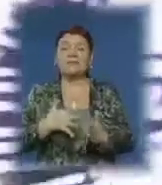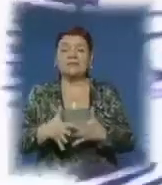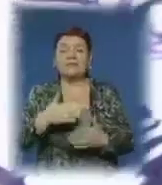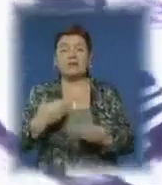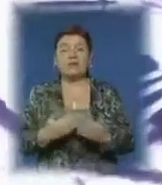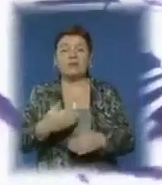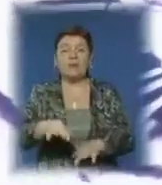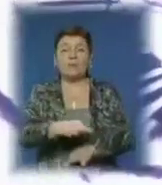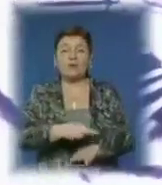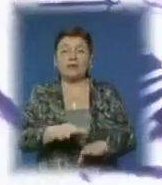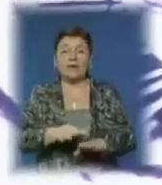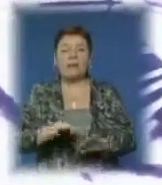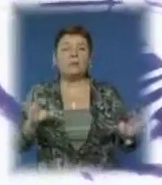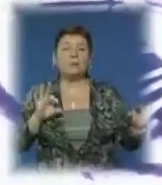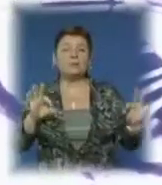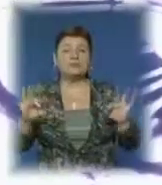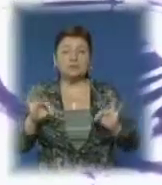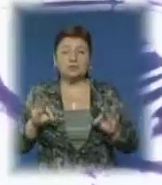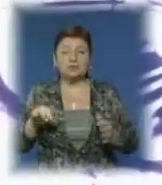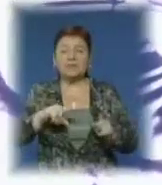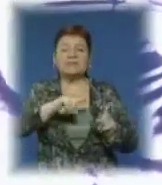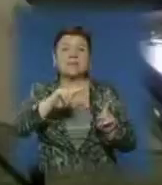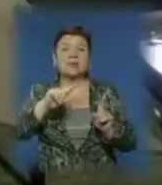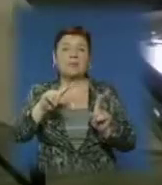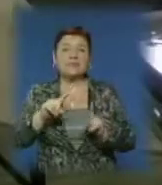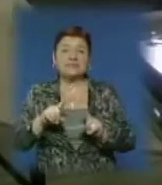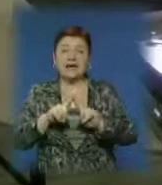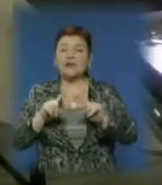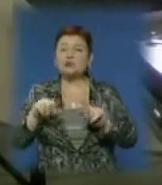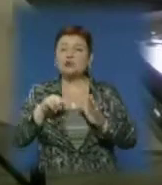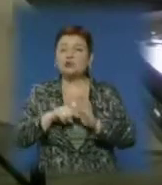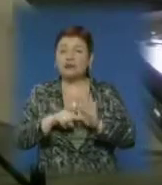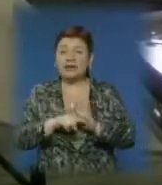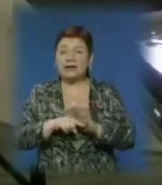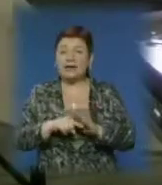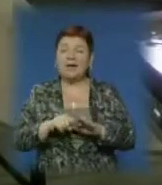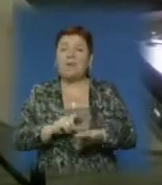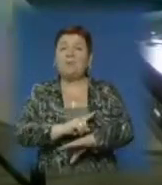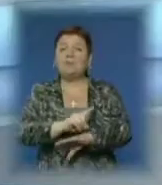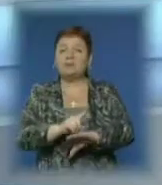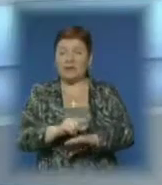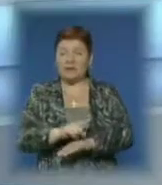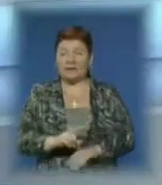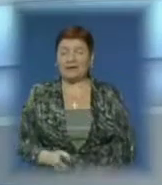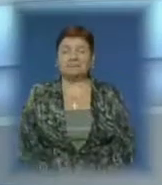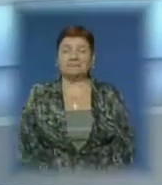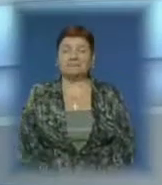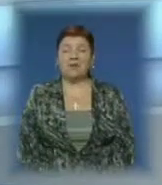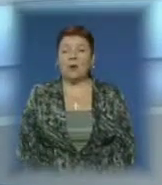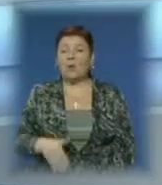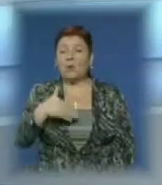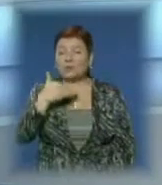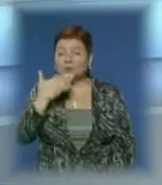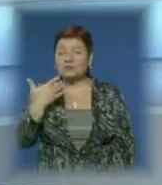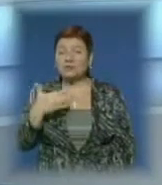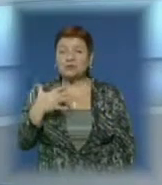творчий проєкт. Під музичним супроводом «Закарпатка» створюватиме сюжети, що триватимуть півтори години. Ужгородці вже